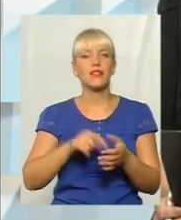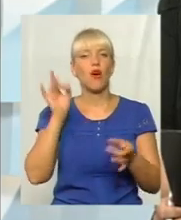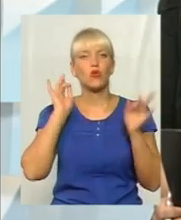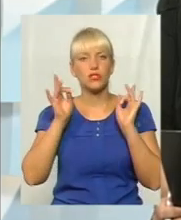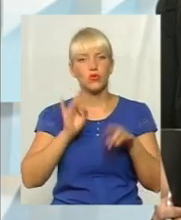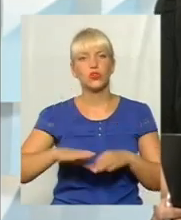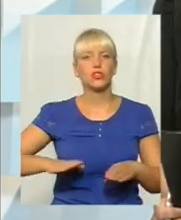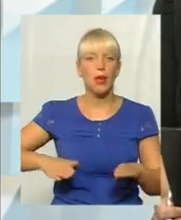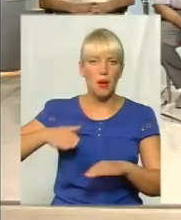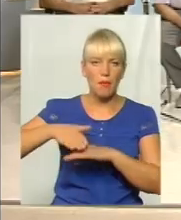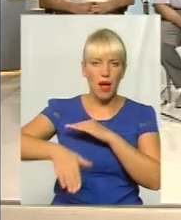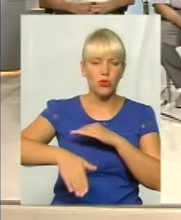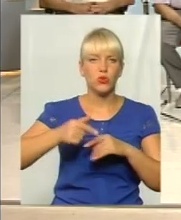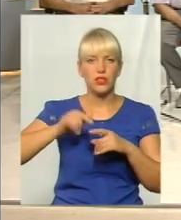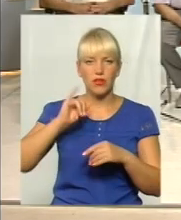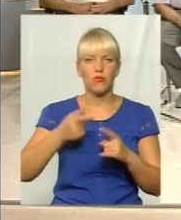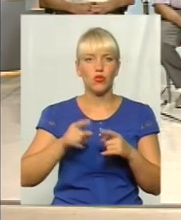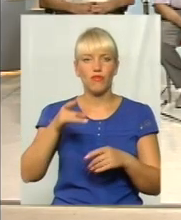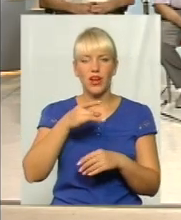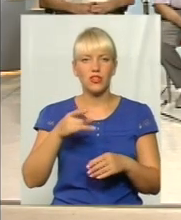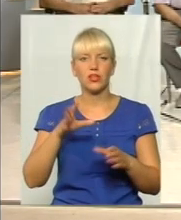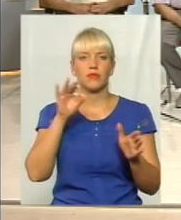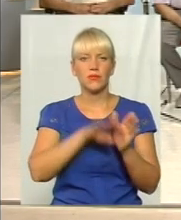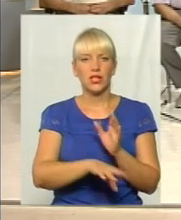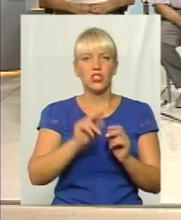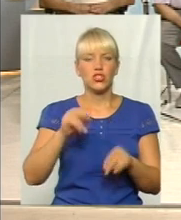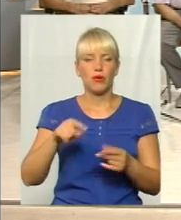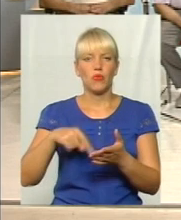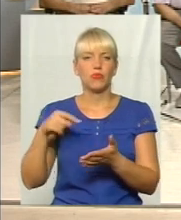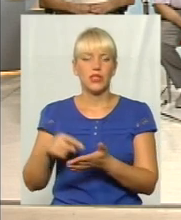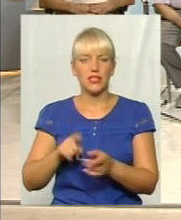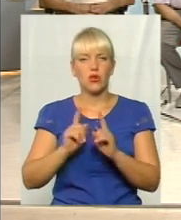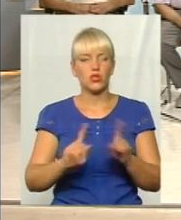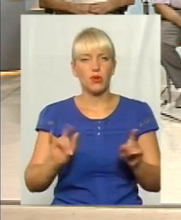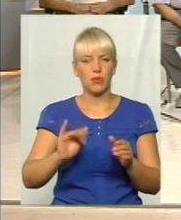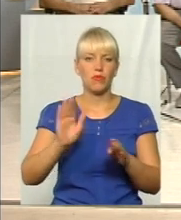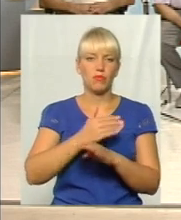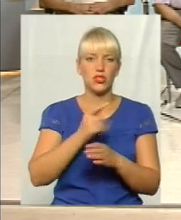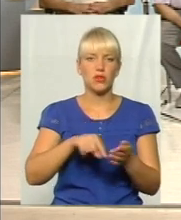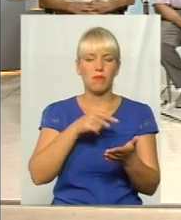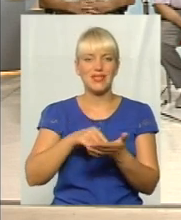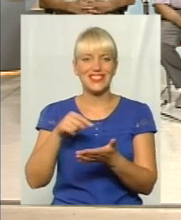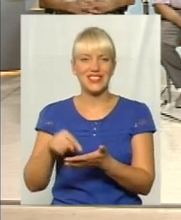пандусів, воно в районах стоїть набагато критичніше місце у місті. Особливо між міські,